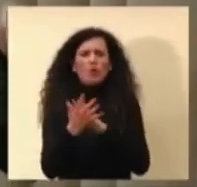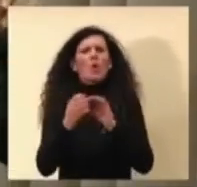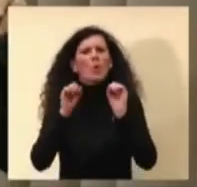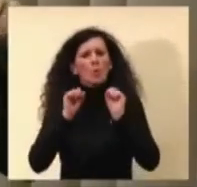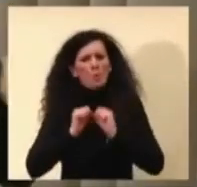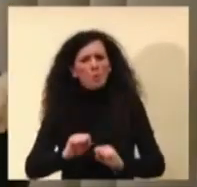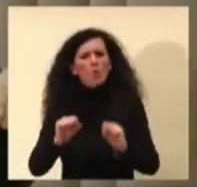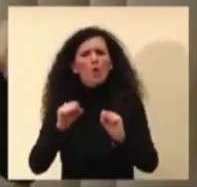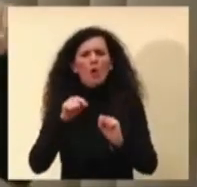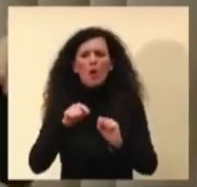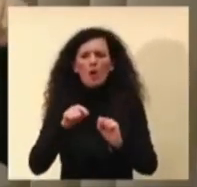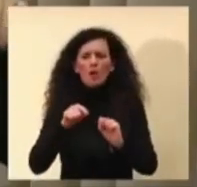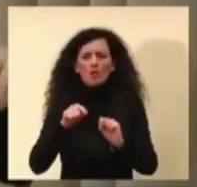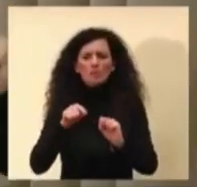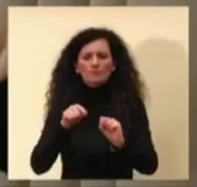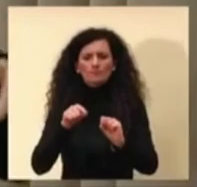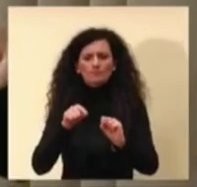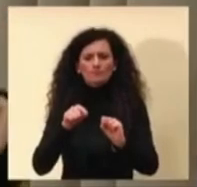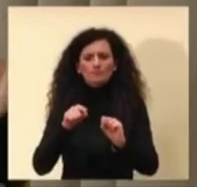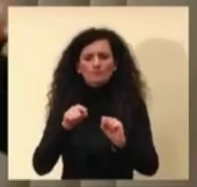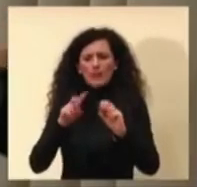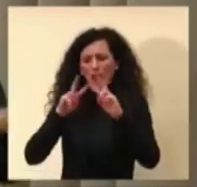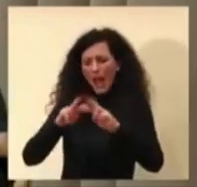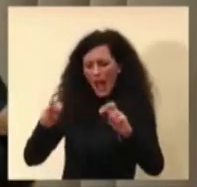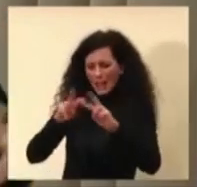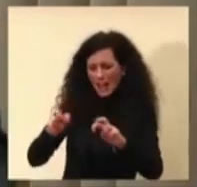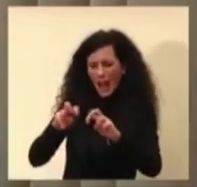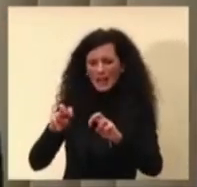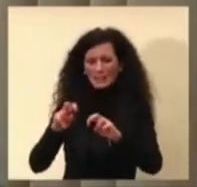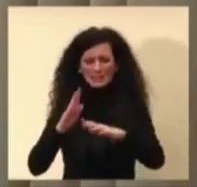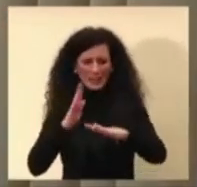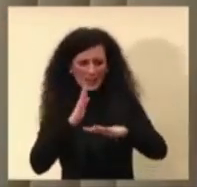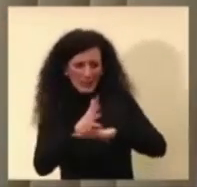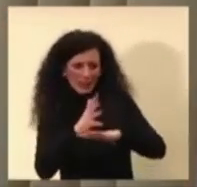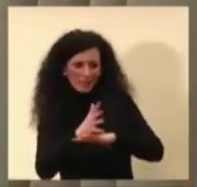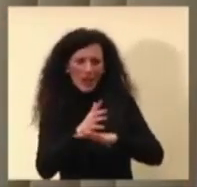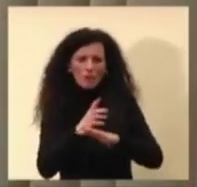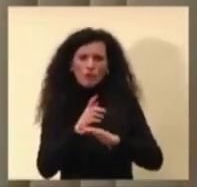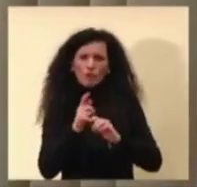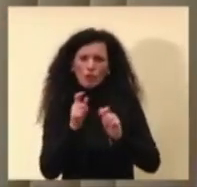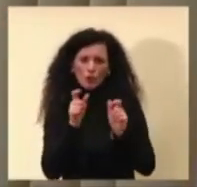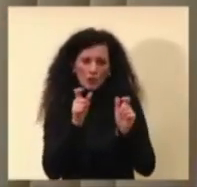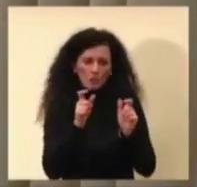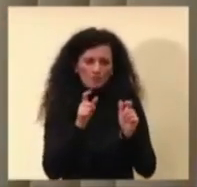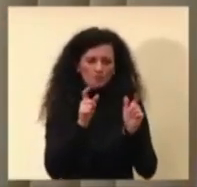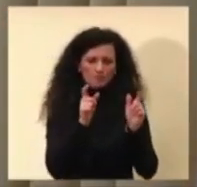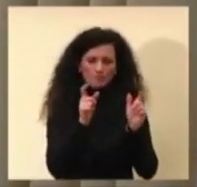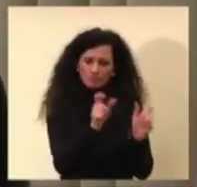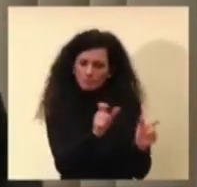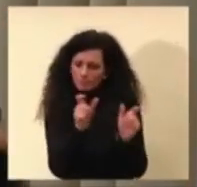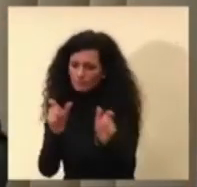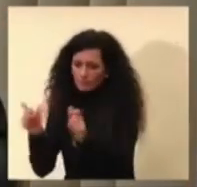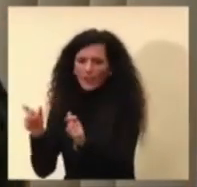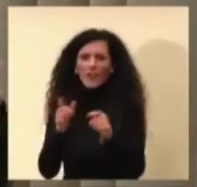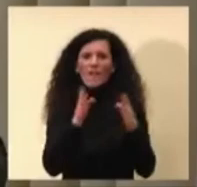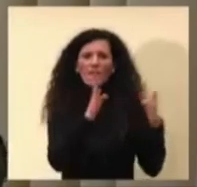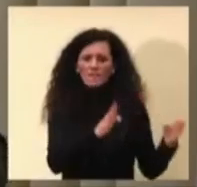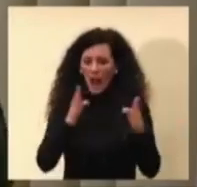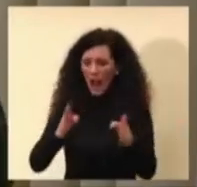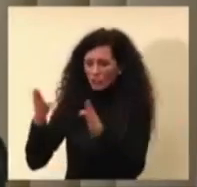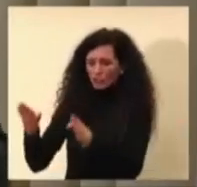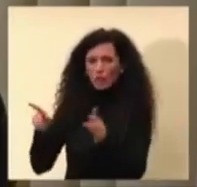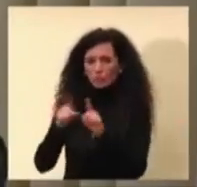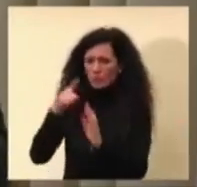lo stesso modello di analisi e di intervento, quello a fasce che c'è stato nei mesi scorsi, in questi mesi, o va